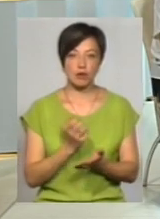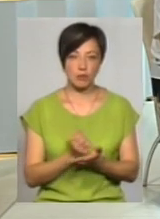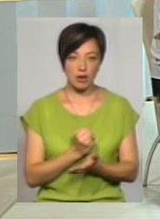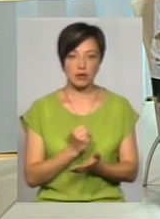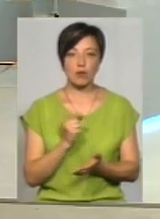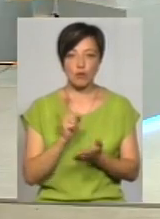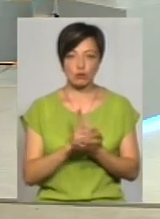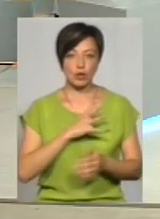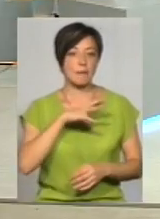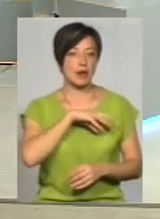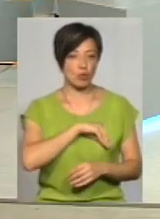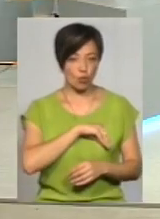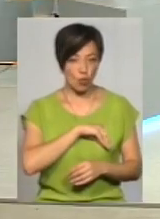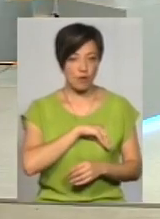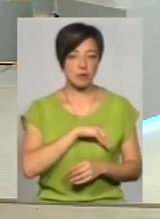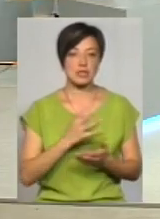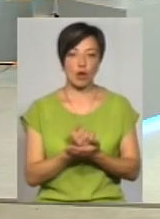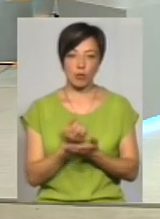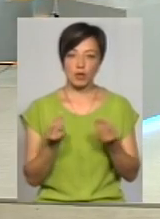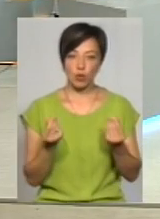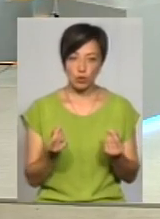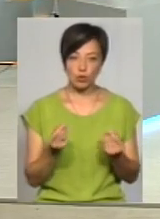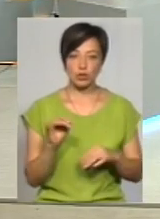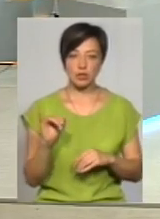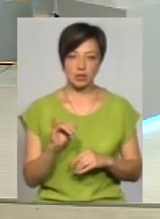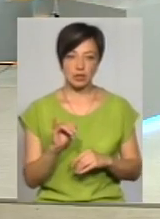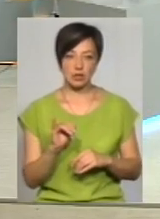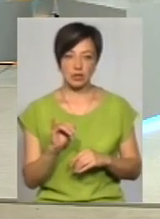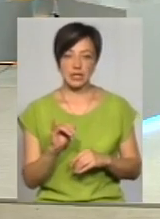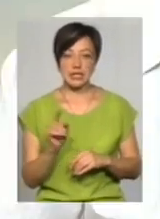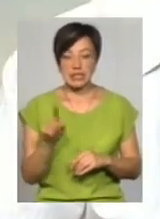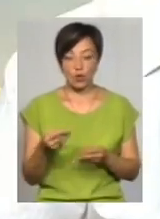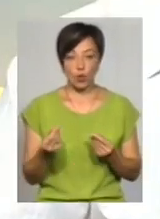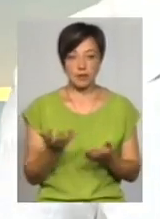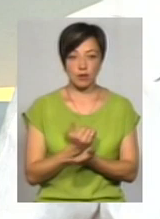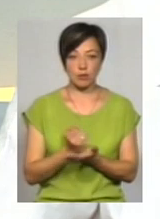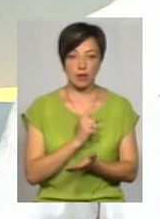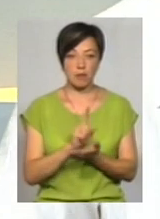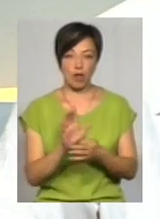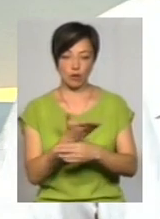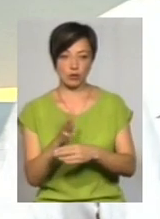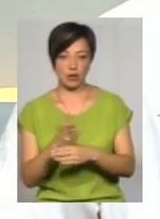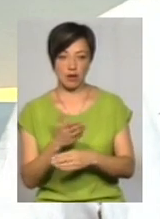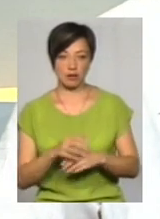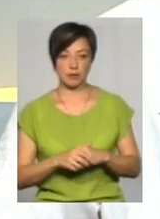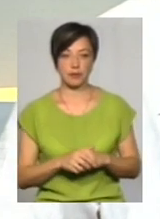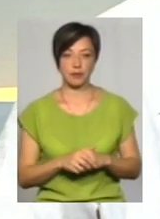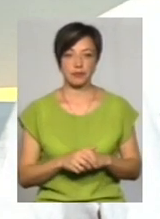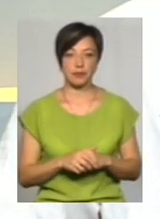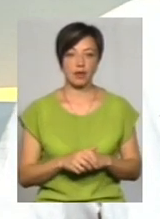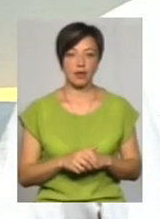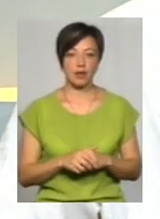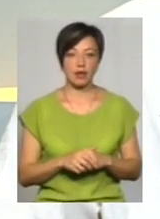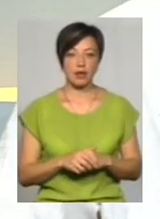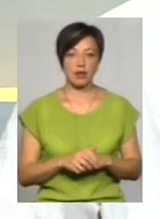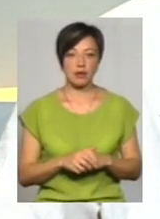Мовси бути прибутком. Мовси бути прибутком, заробити кошти, і з тих коштів, які заробили, вже мають розпреділяти їх. Дали